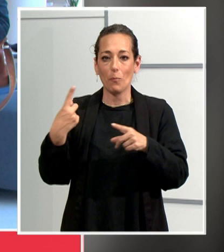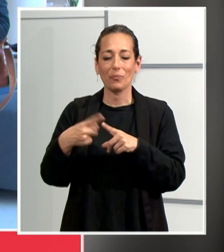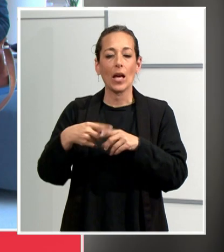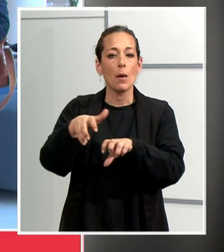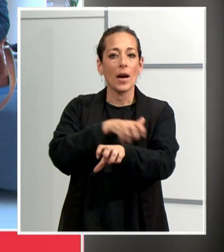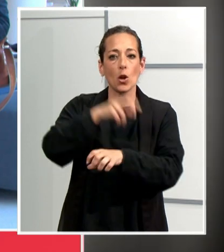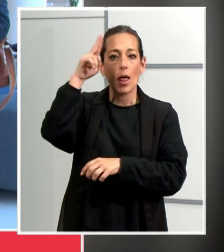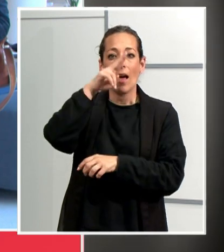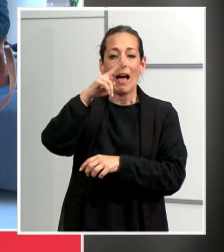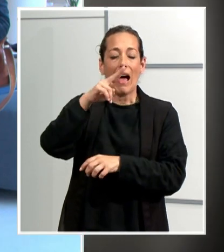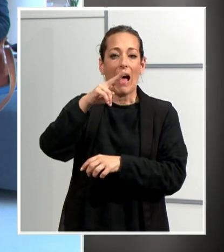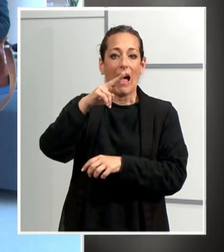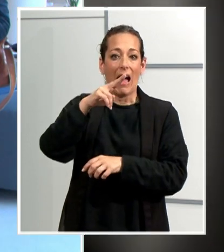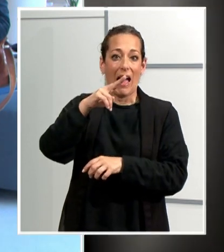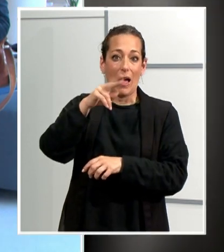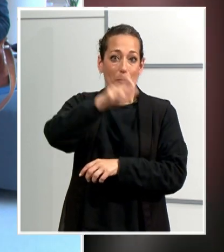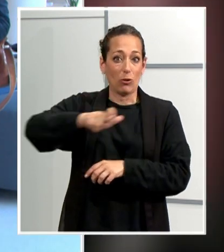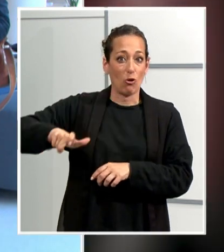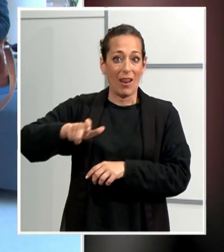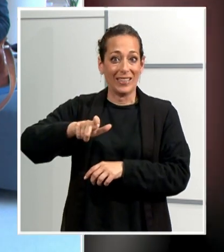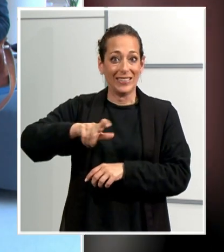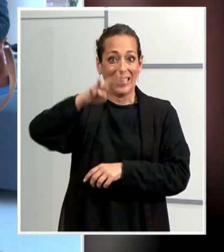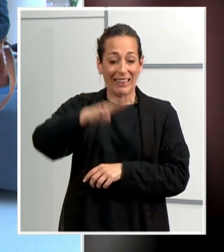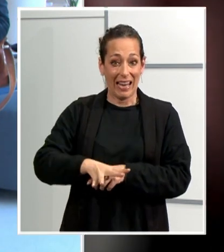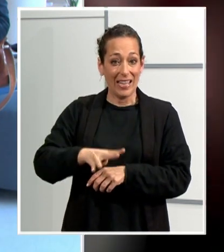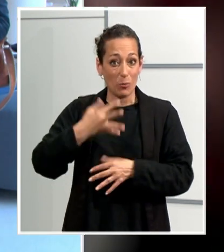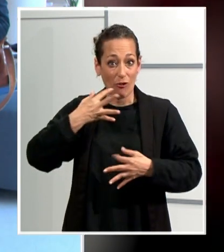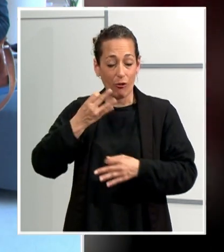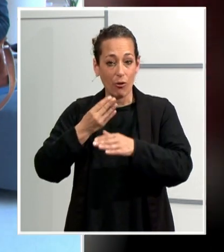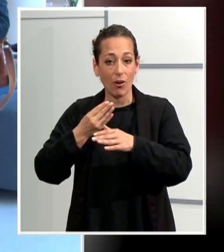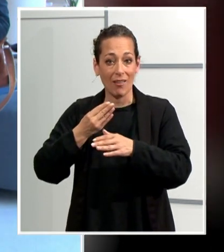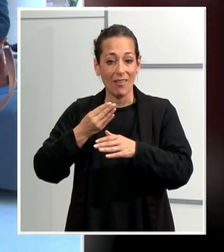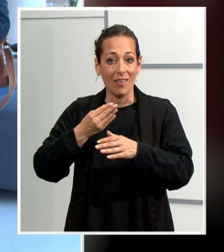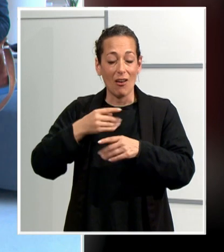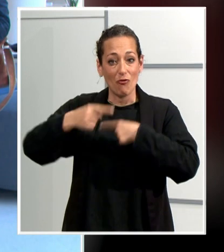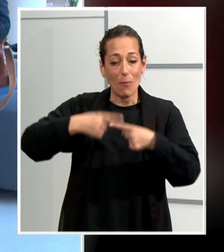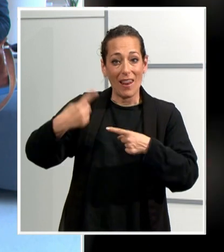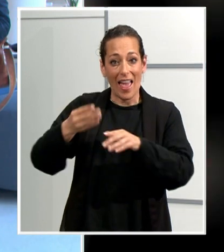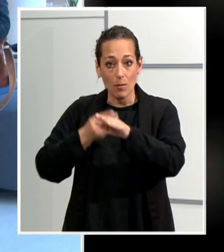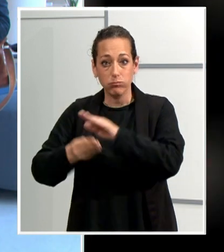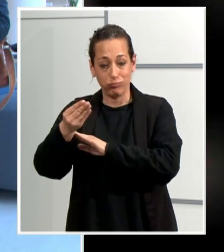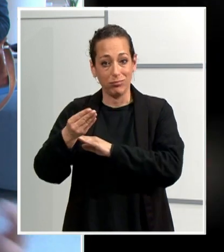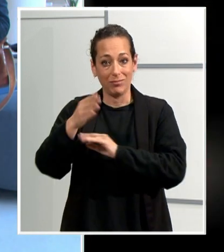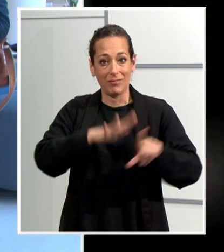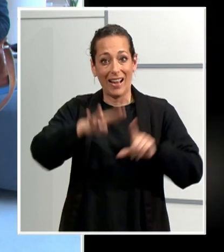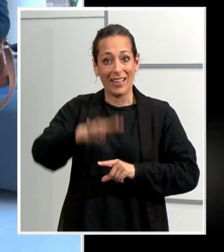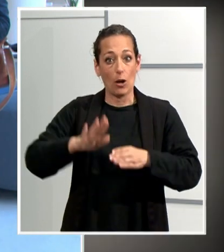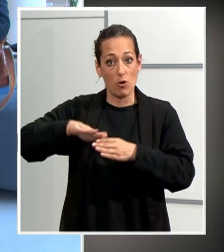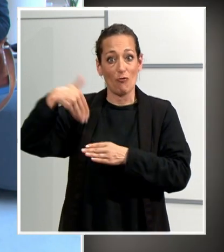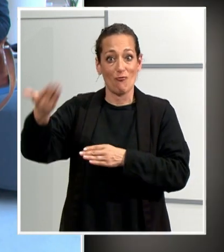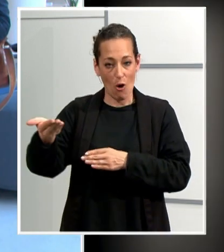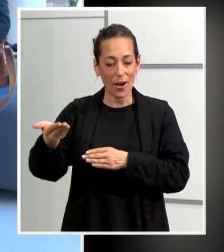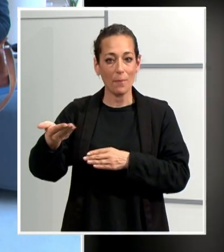nascuts fora de Catalunya. I som una nació. Jo diria que no siguem una nació malgrat les migracions,